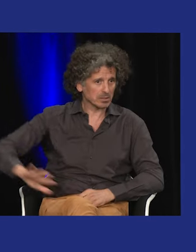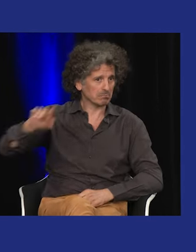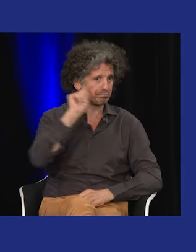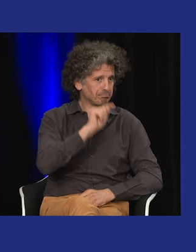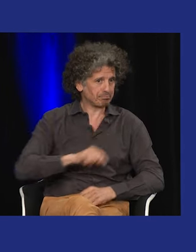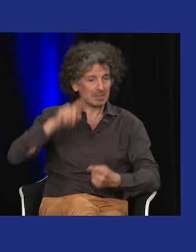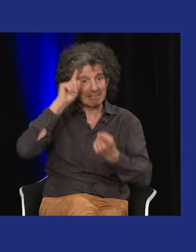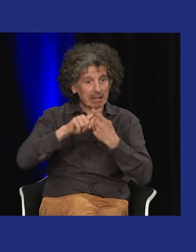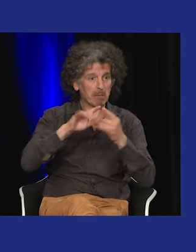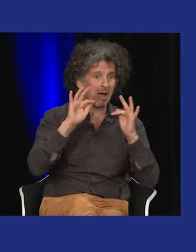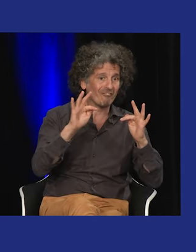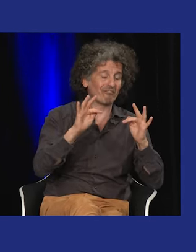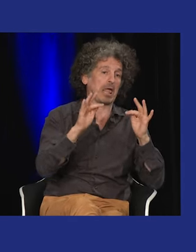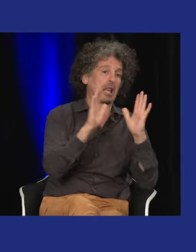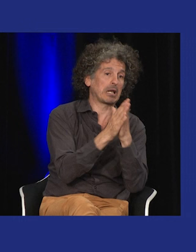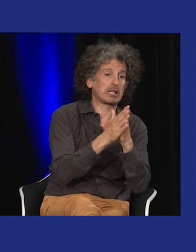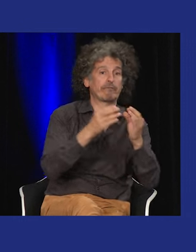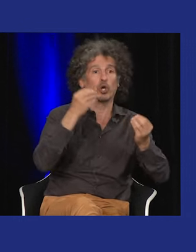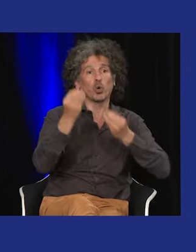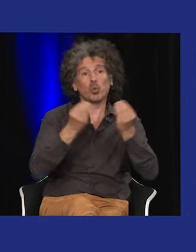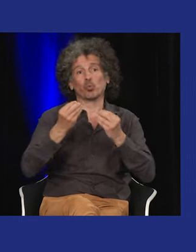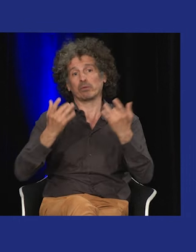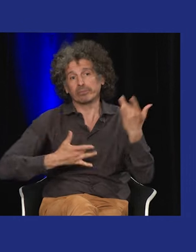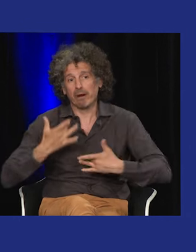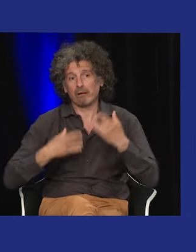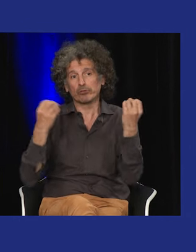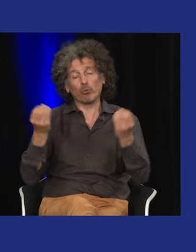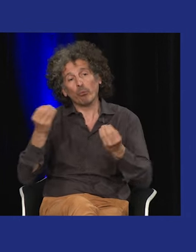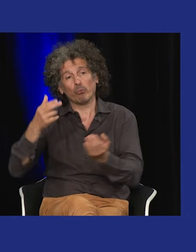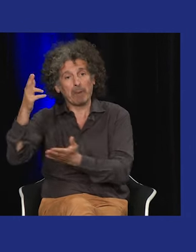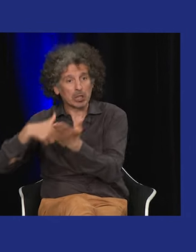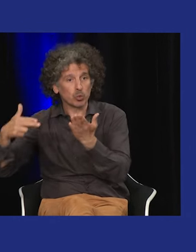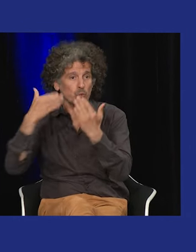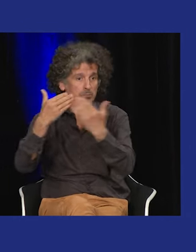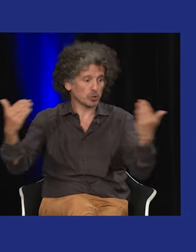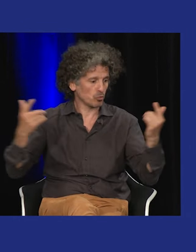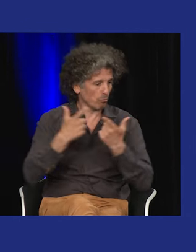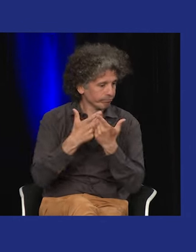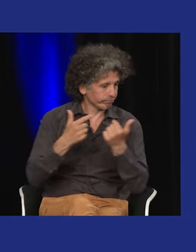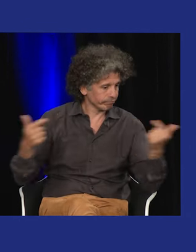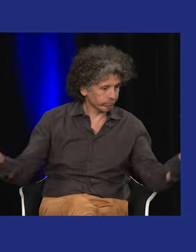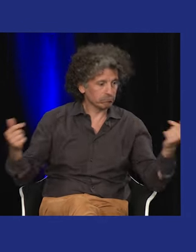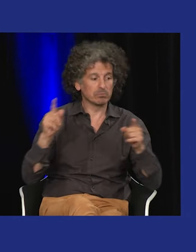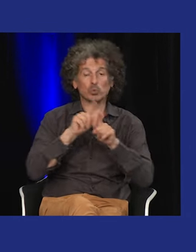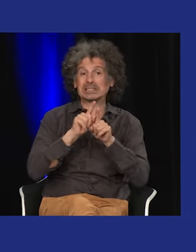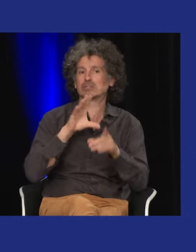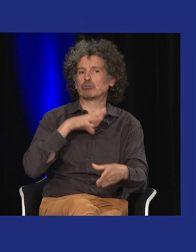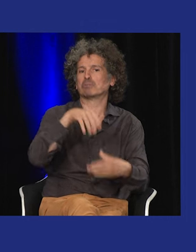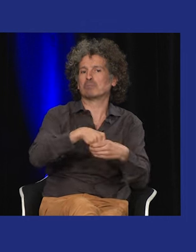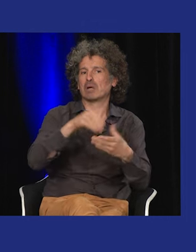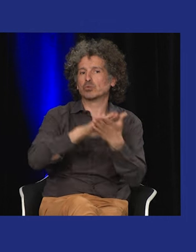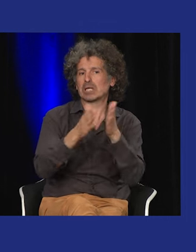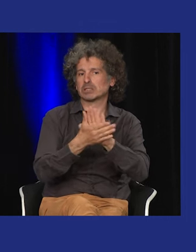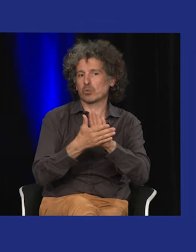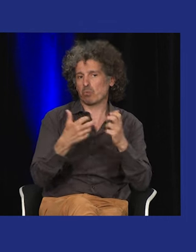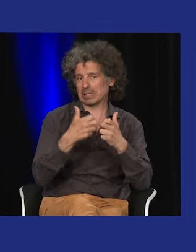exemples, les différents festivals qui existent en France. Alors, il peut y avoir aussi des livres, des choses sur la lecture,